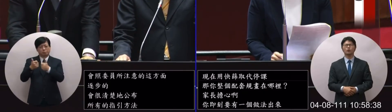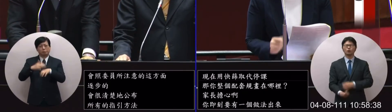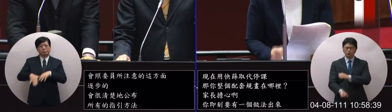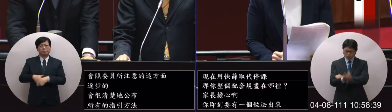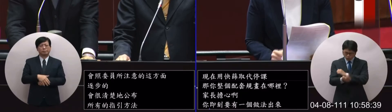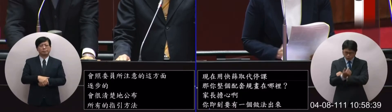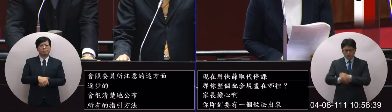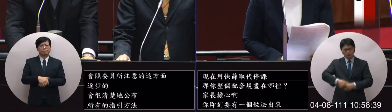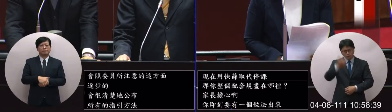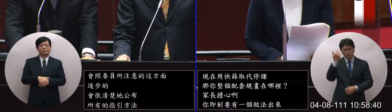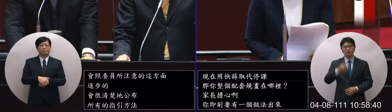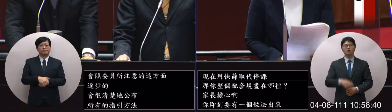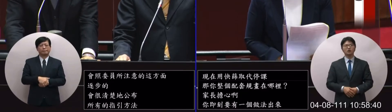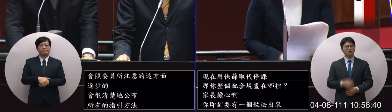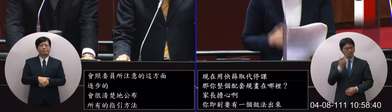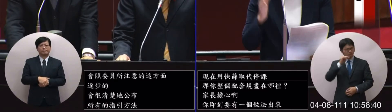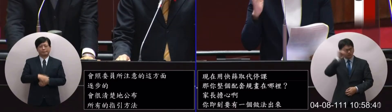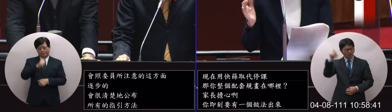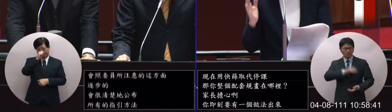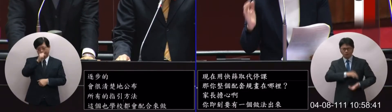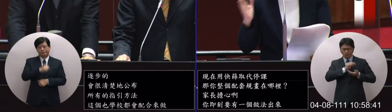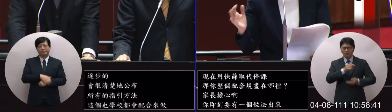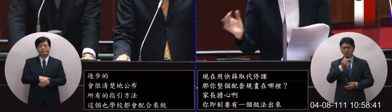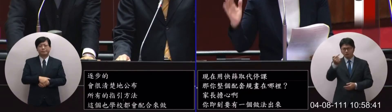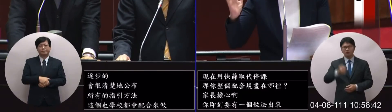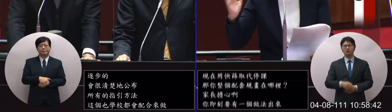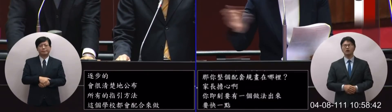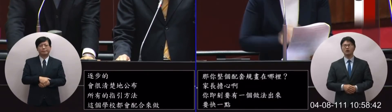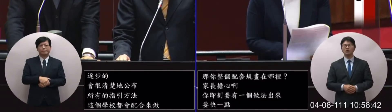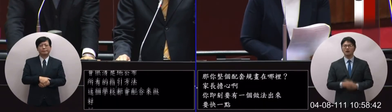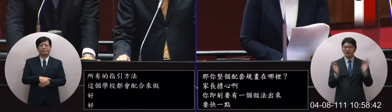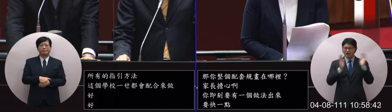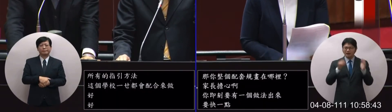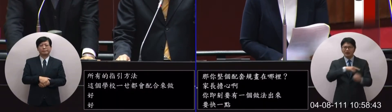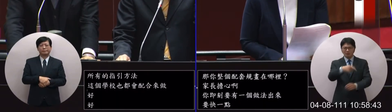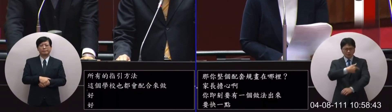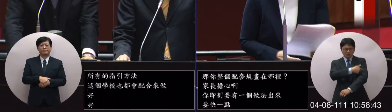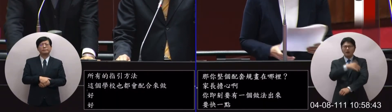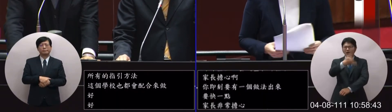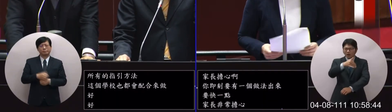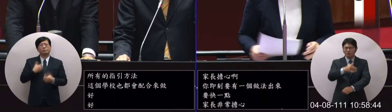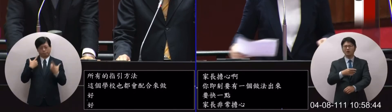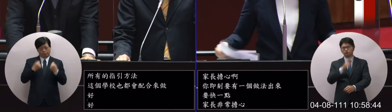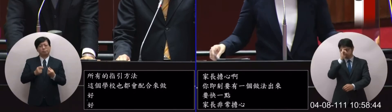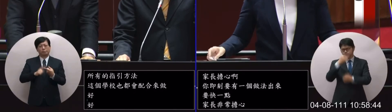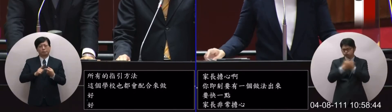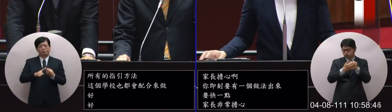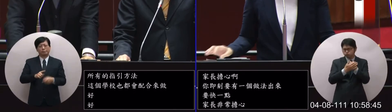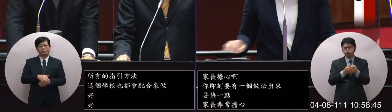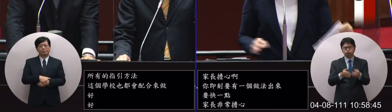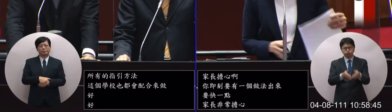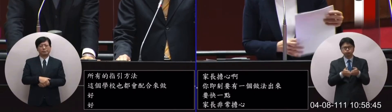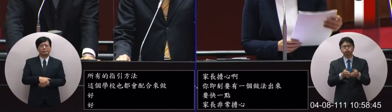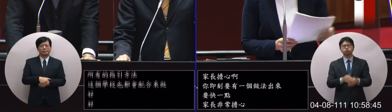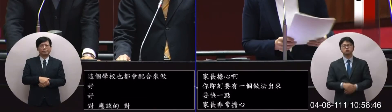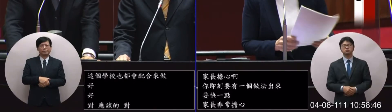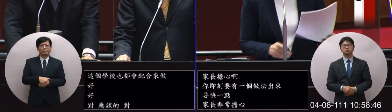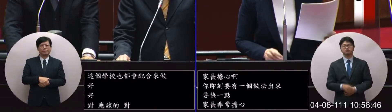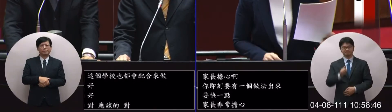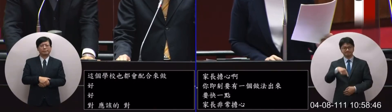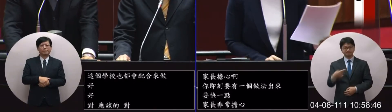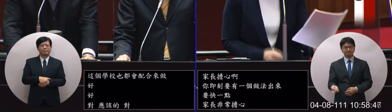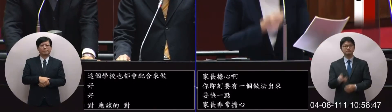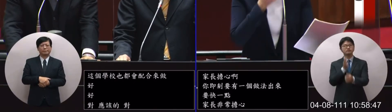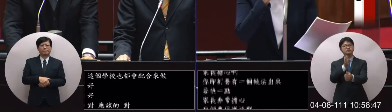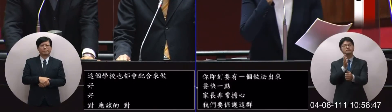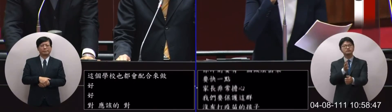快一點要快一點家長非常擔心我們要保護這一群沒有打疫苗的孩子對 應該的對接下來我想